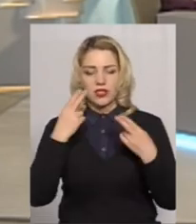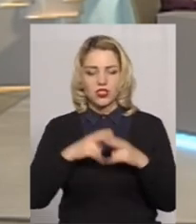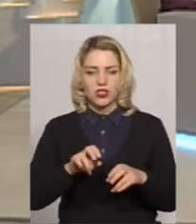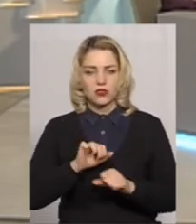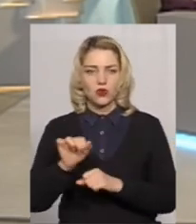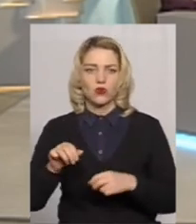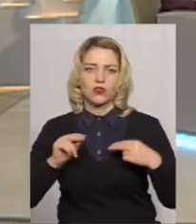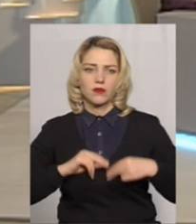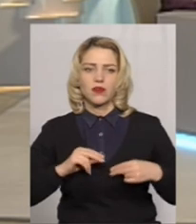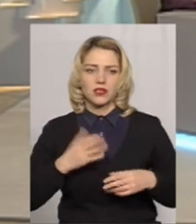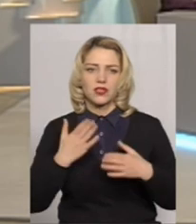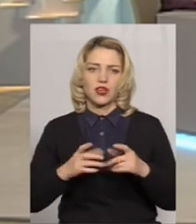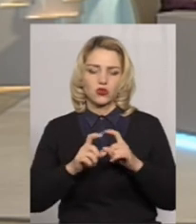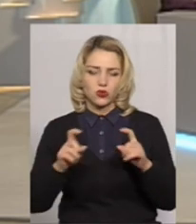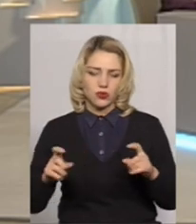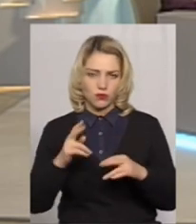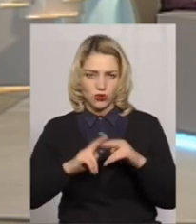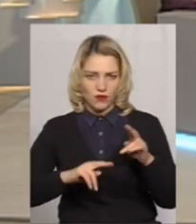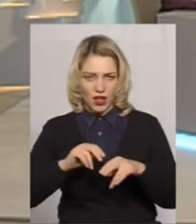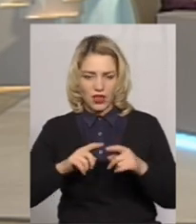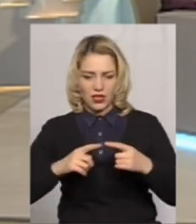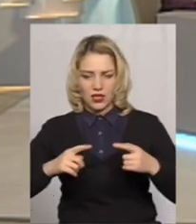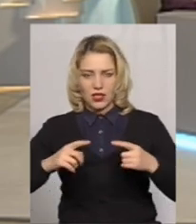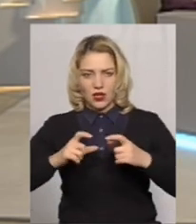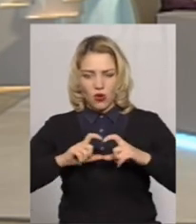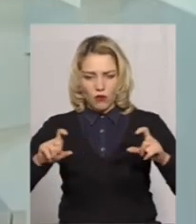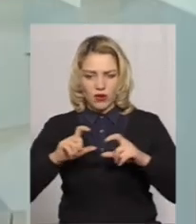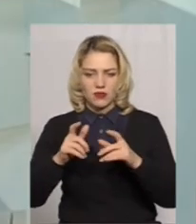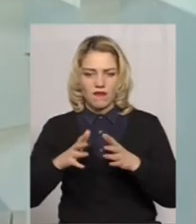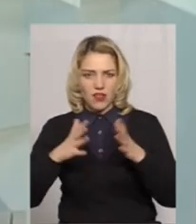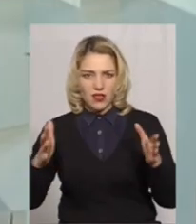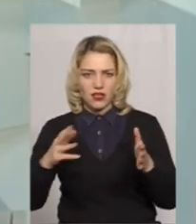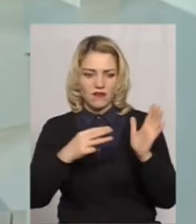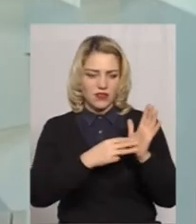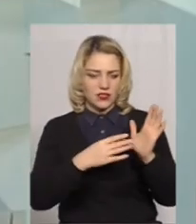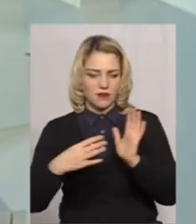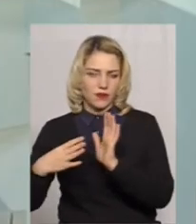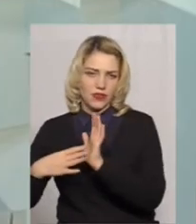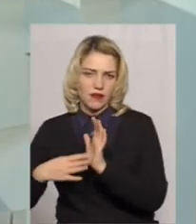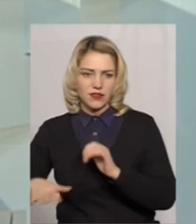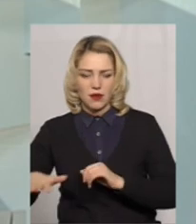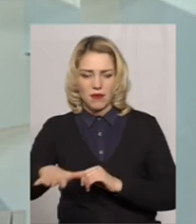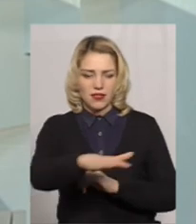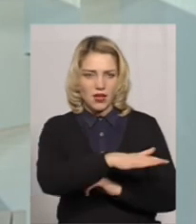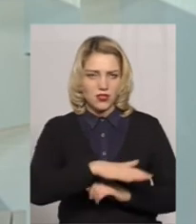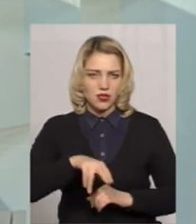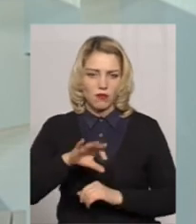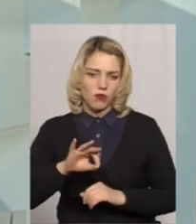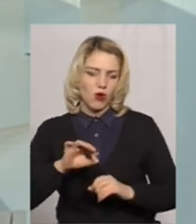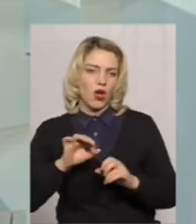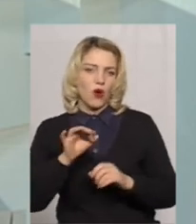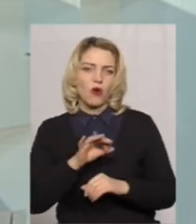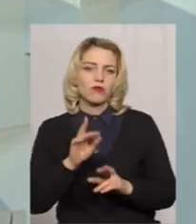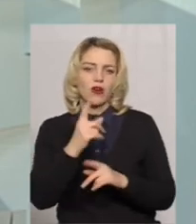праці, якщо суб'єкт господарювання великий, будівельної галузі, в нього 8-9 майданчиків по області. Як один інженер з охорони